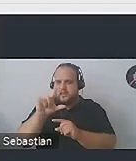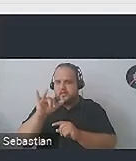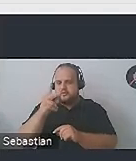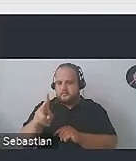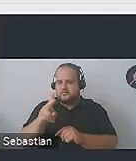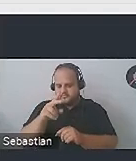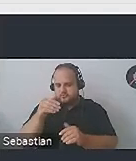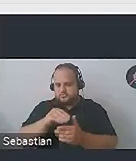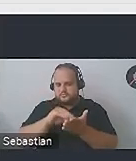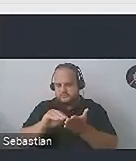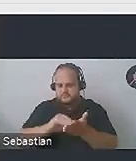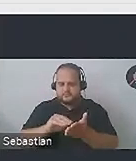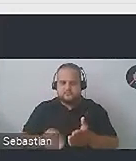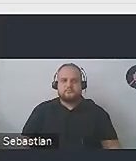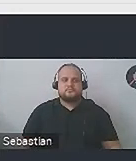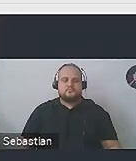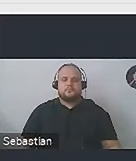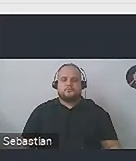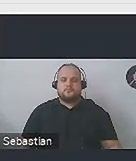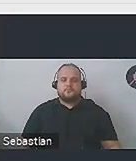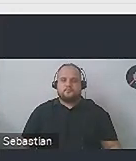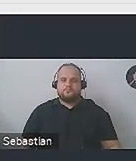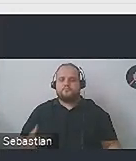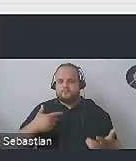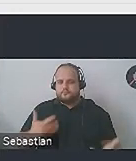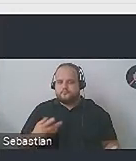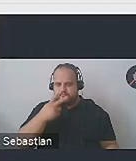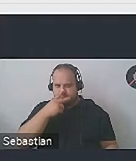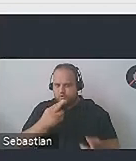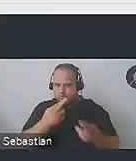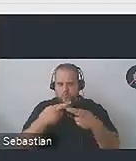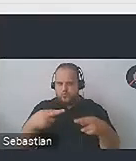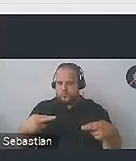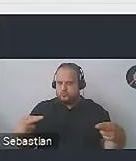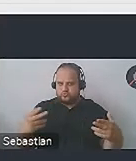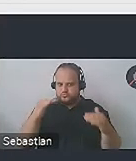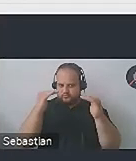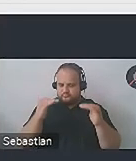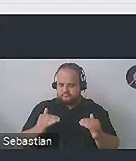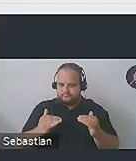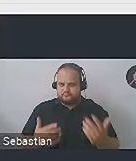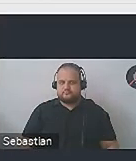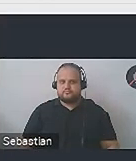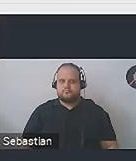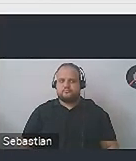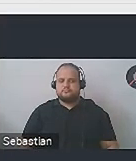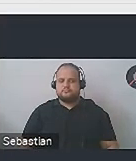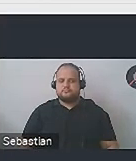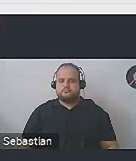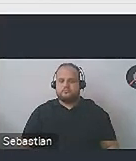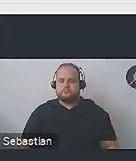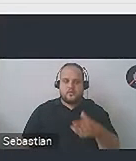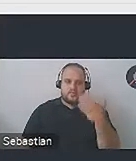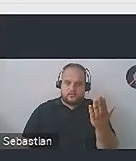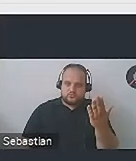Natomiast chciałabym zwrócić Waszą uwagę po prostu na różnorodność tych kryteriów, bo z jednej strony są kryteria,